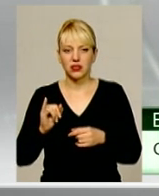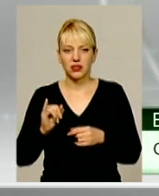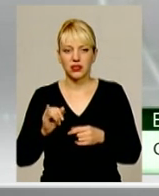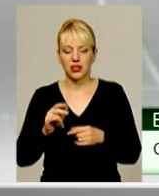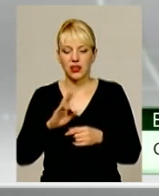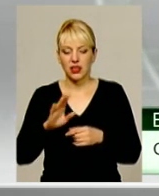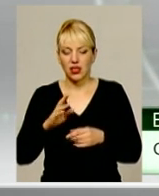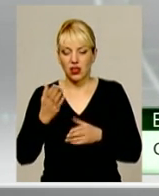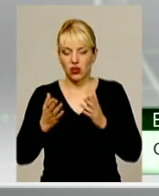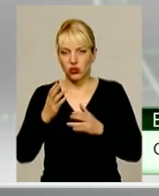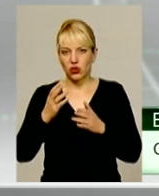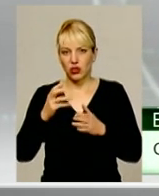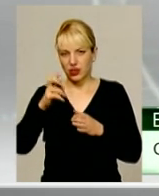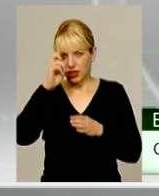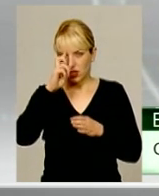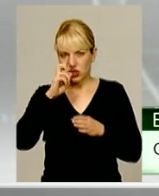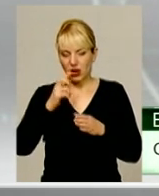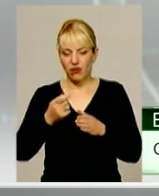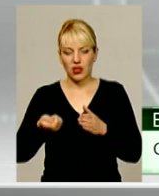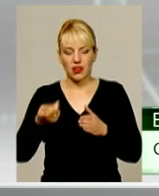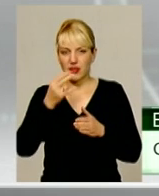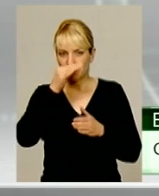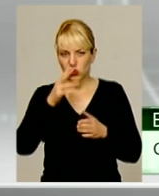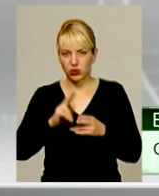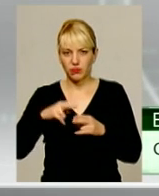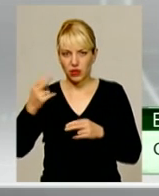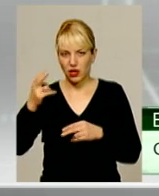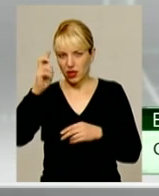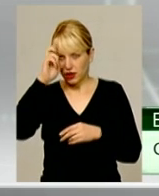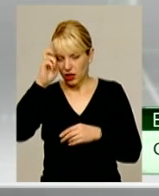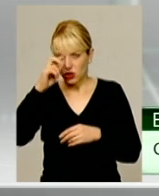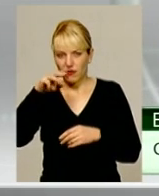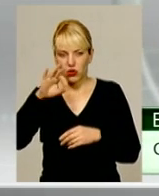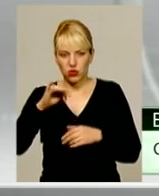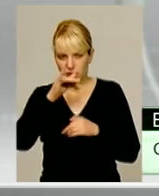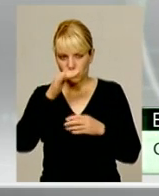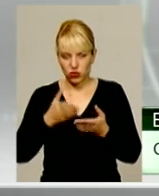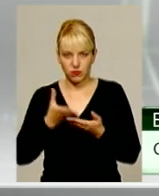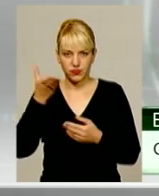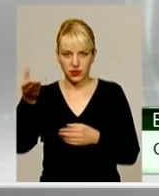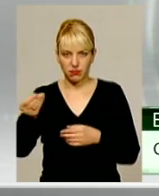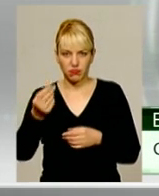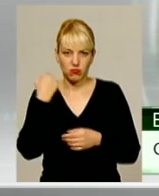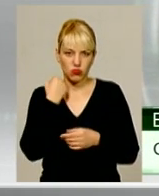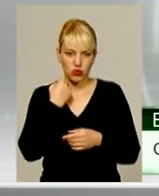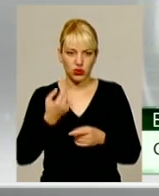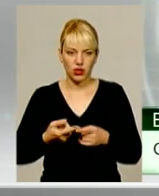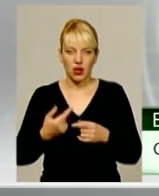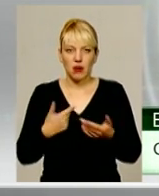ці борги держави, ми не можемо на сьогоднішній на превеликий знак погасити цю заборгування. Ми сьогодні залишилися